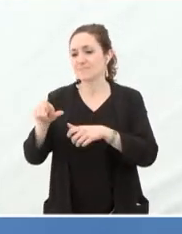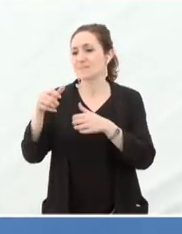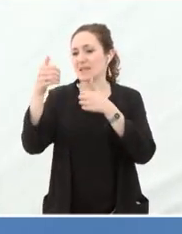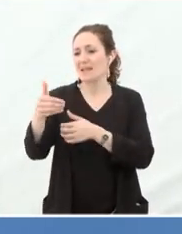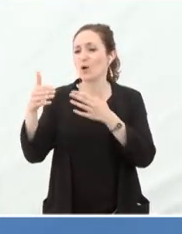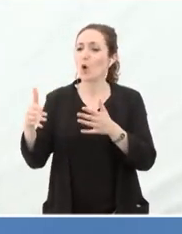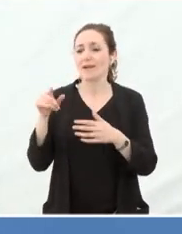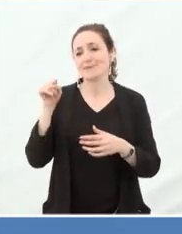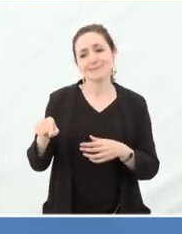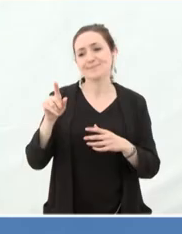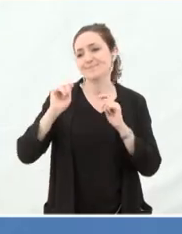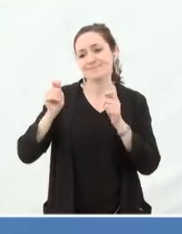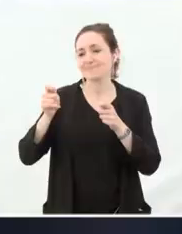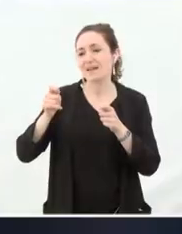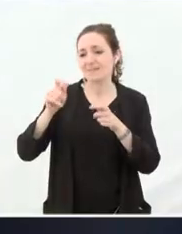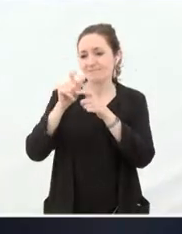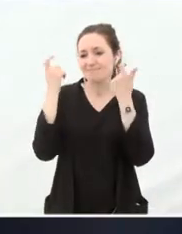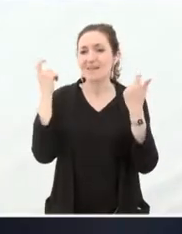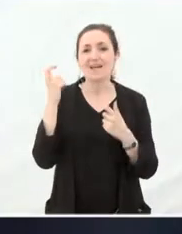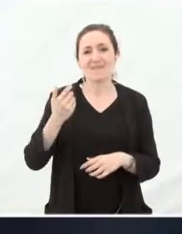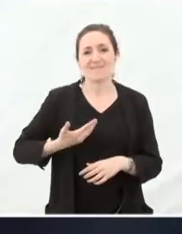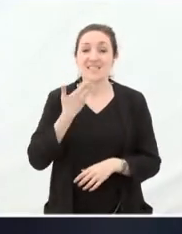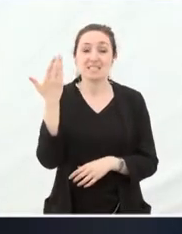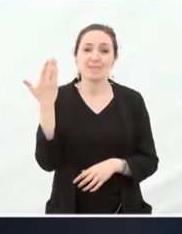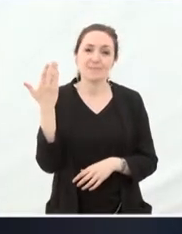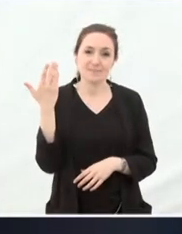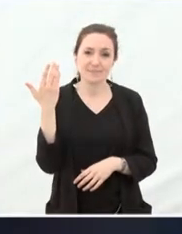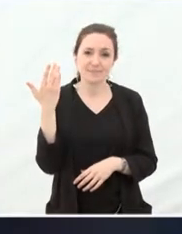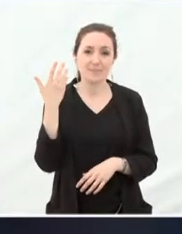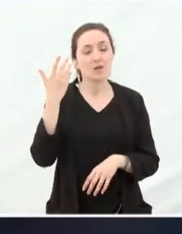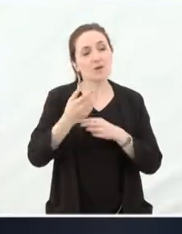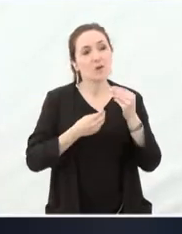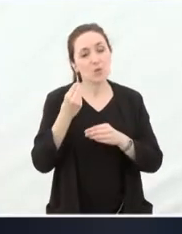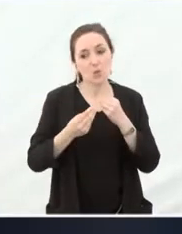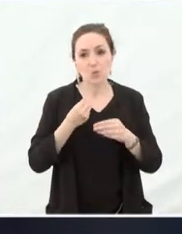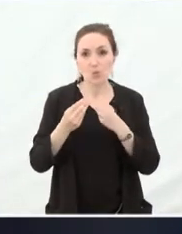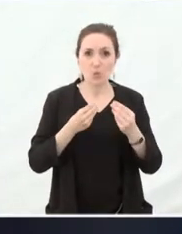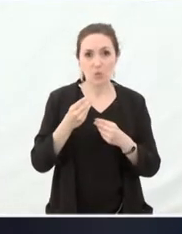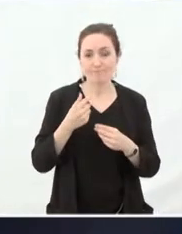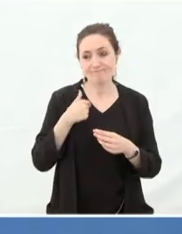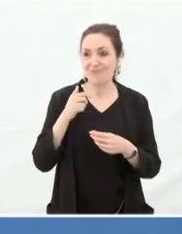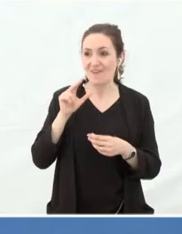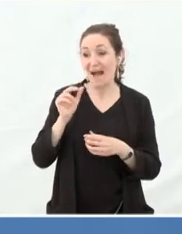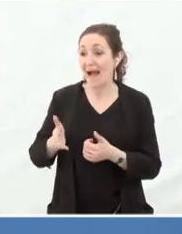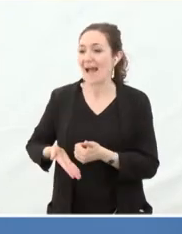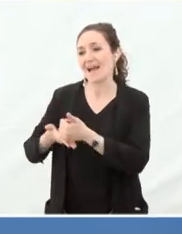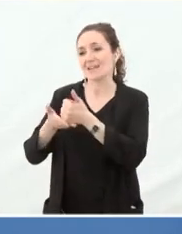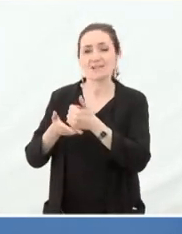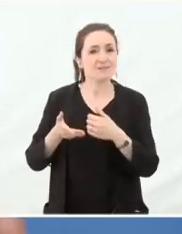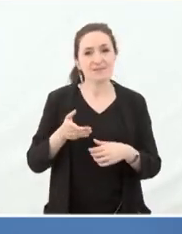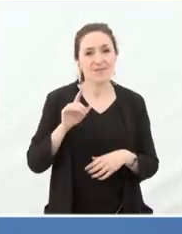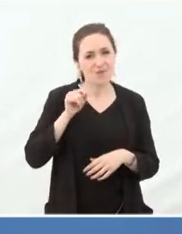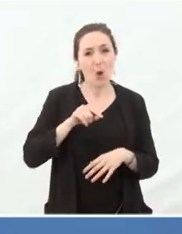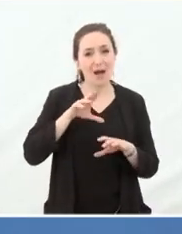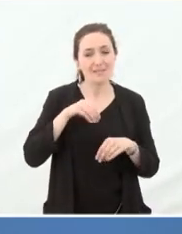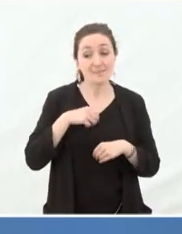qui sont d'abord des victimes ou qui sont à notre, disons, qu'on va venir aider. Et je pense qu doit accepter aujourd'hui que les